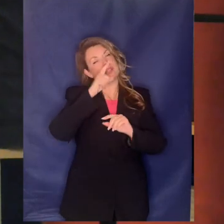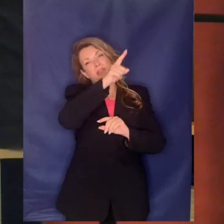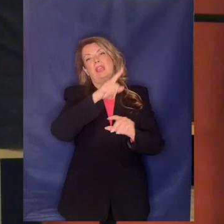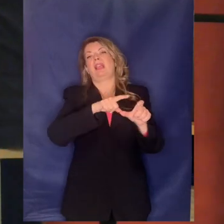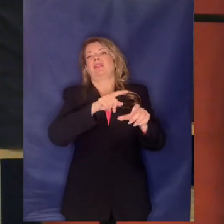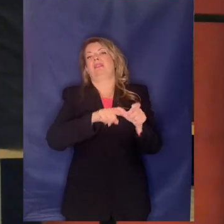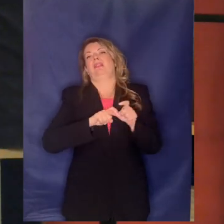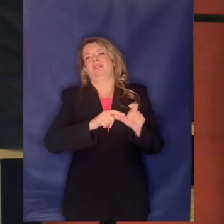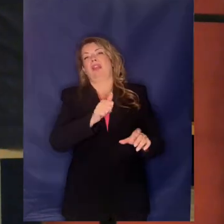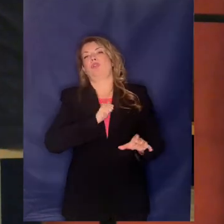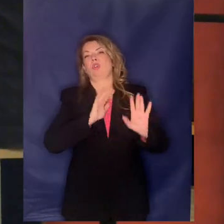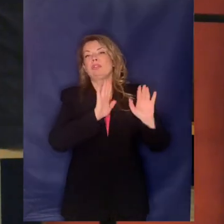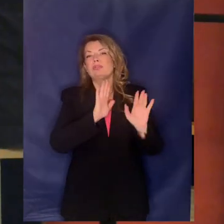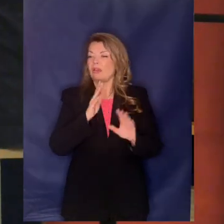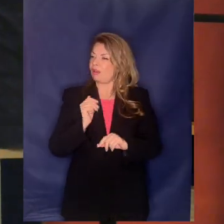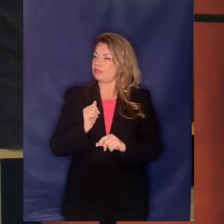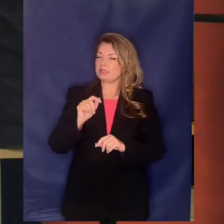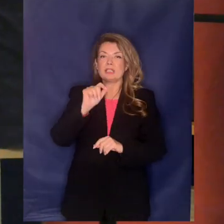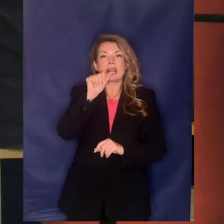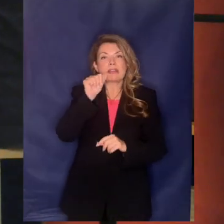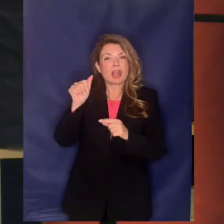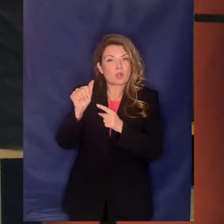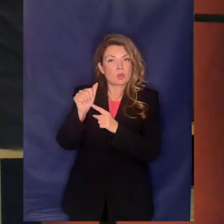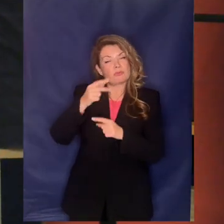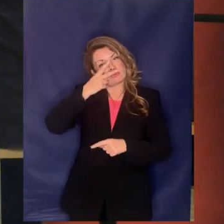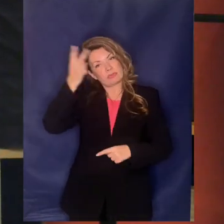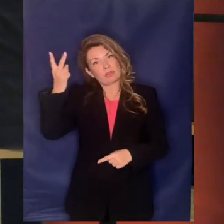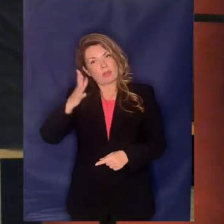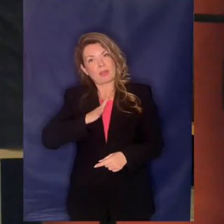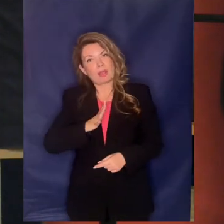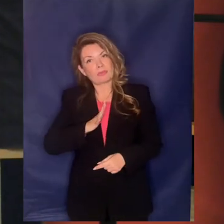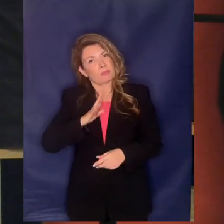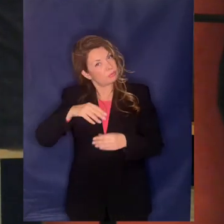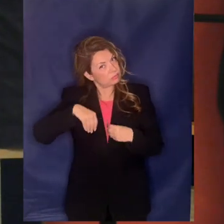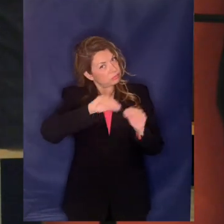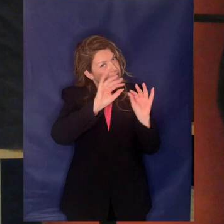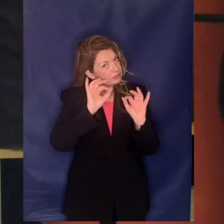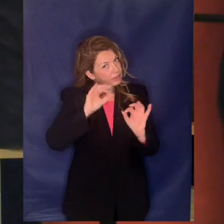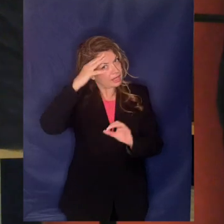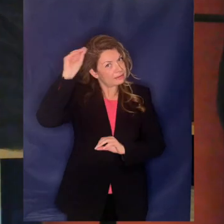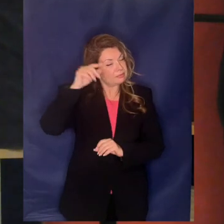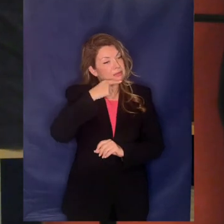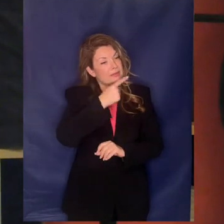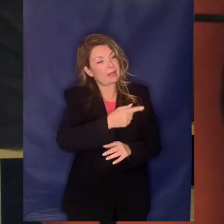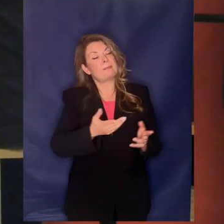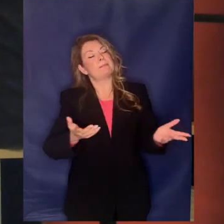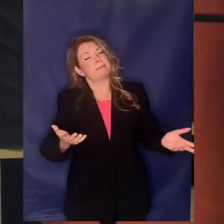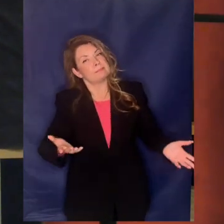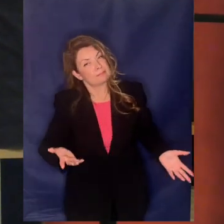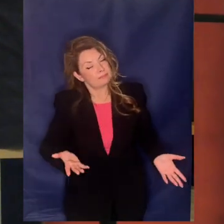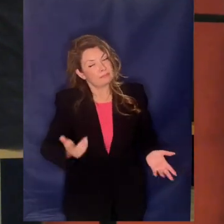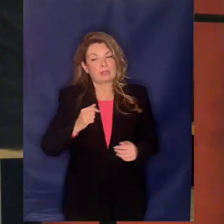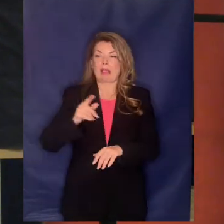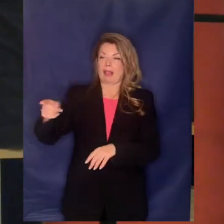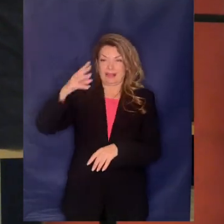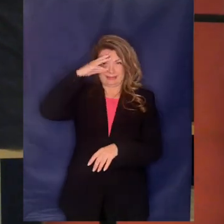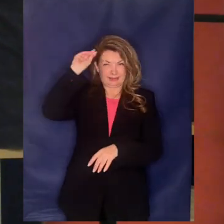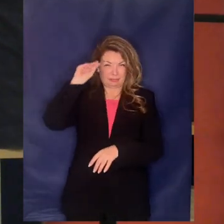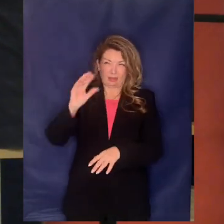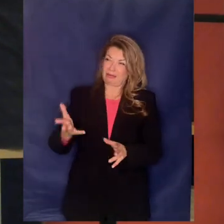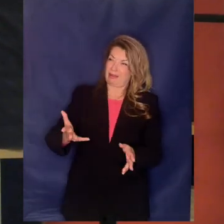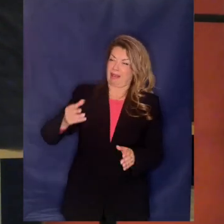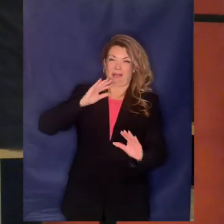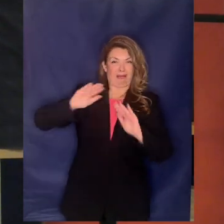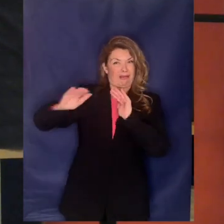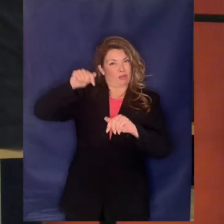φυσικού αγαθού ενός ανθρωπίνου δικαιώματος και ότι βέβαια το ενδιαφέρον του ΣΥΡΙΖΑ για το δημόσιο χαρακτήρα του